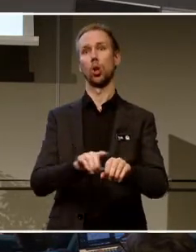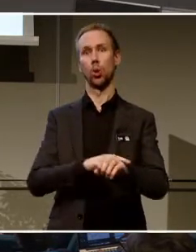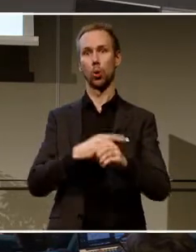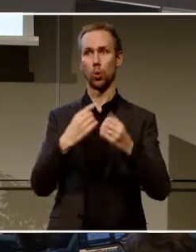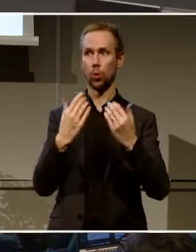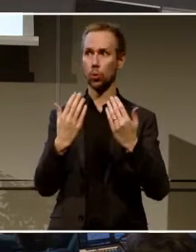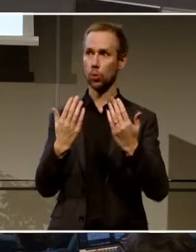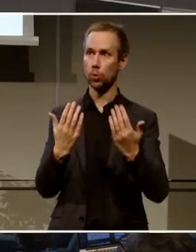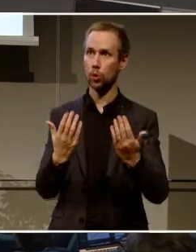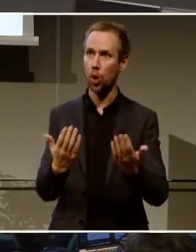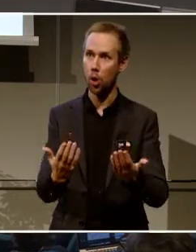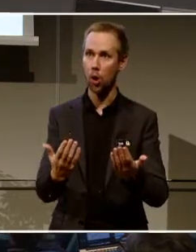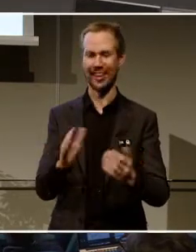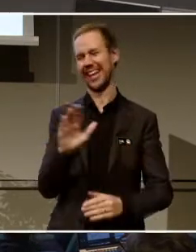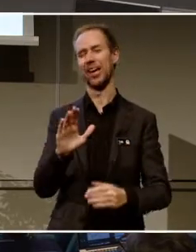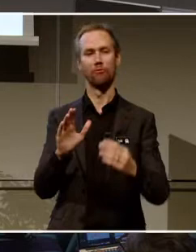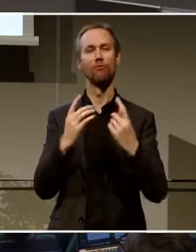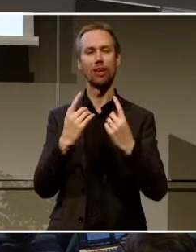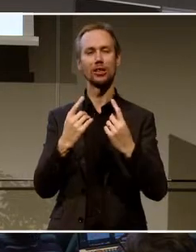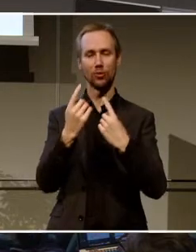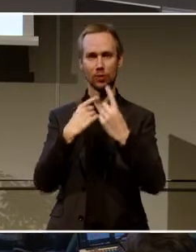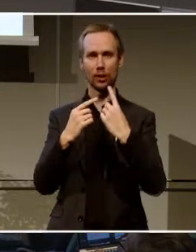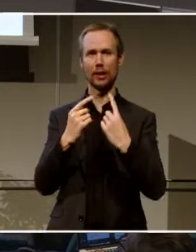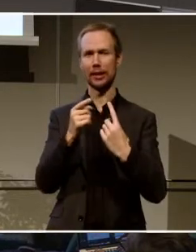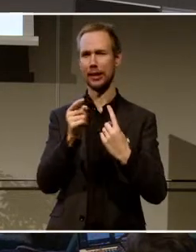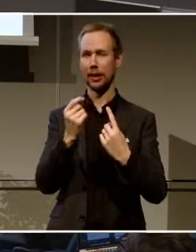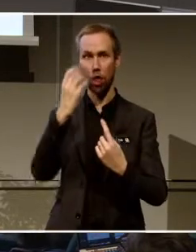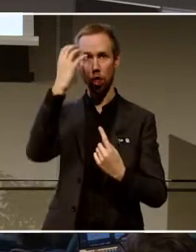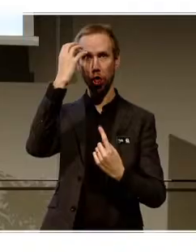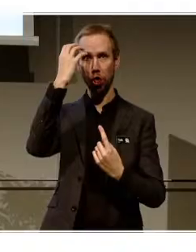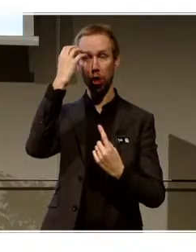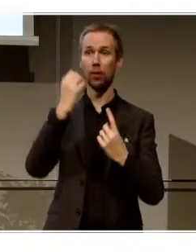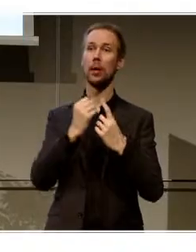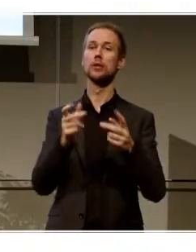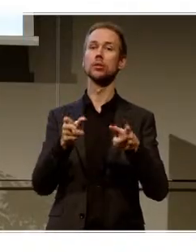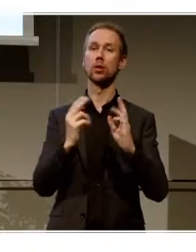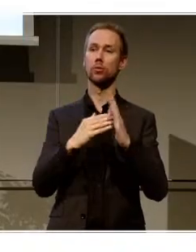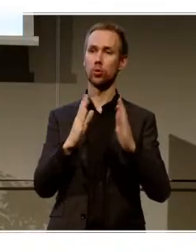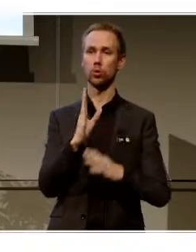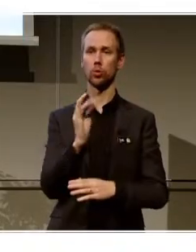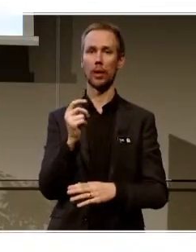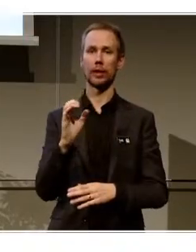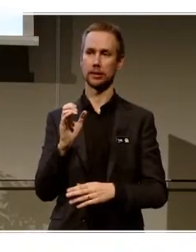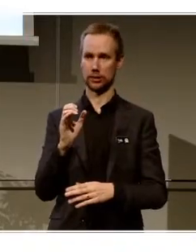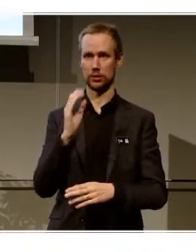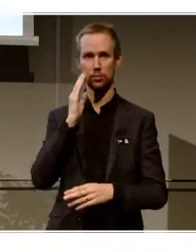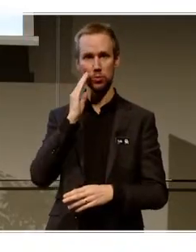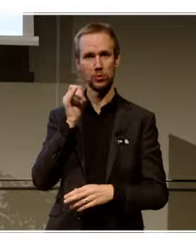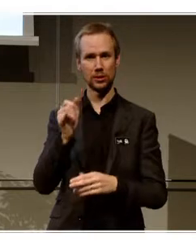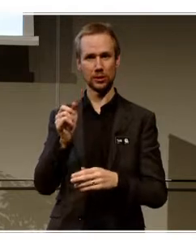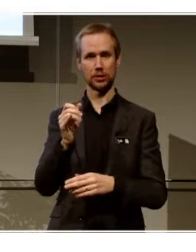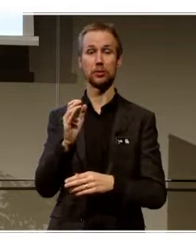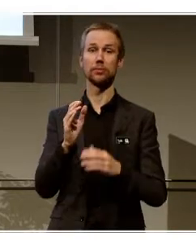Den här fantastiska konferensen. Det här är ett citat som jag fick till mig från Johannes i Storuman som jobbar där